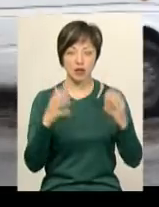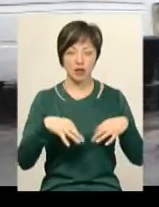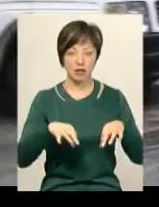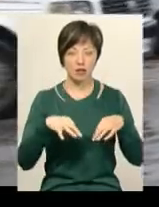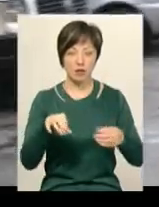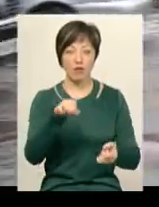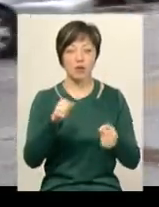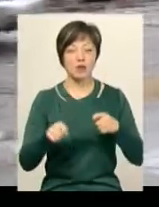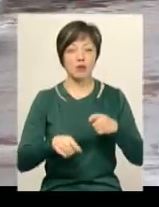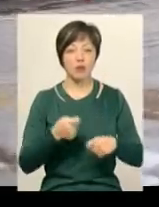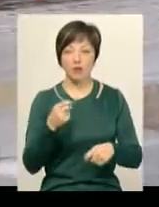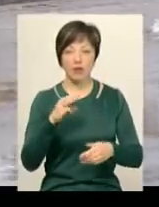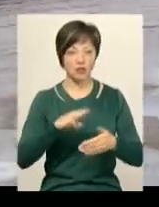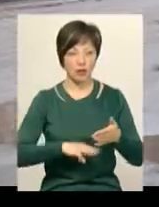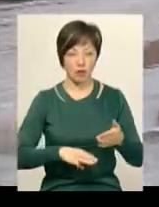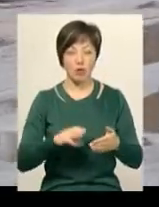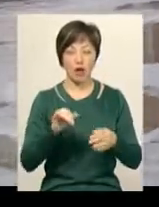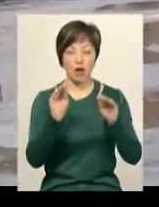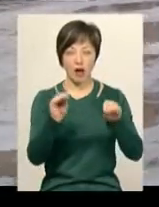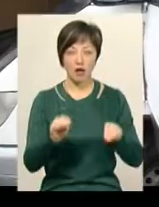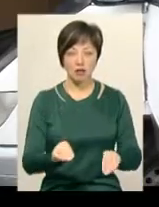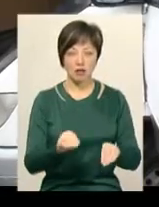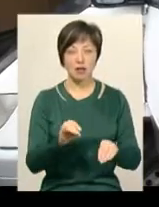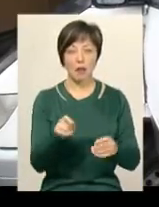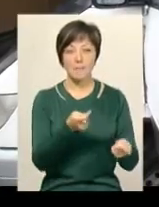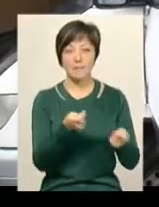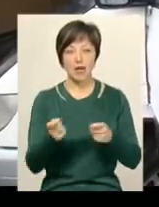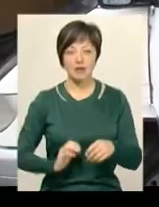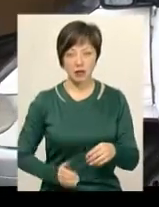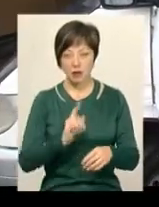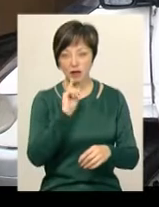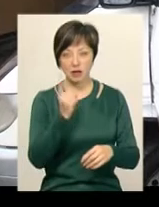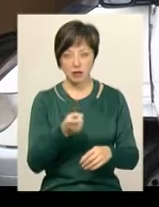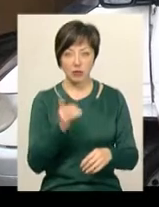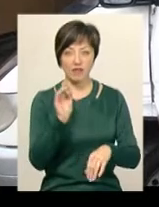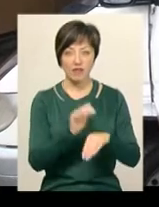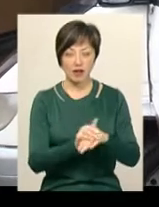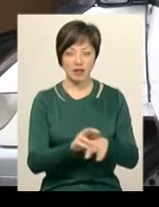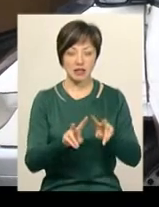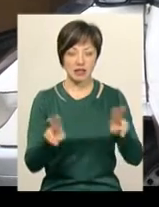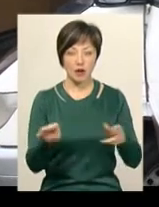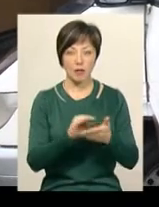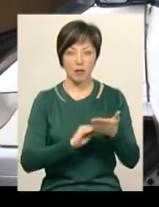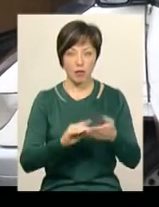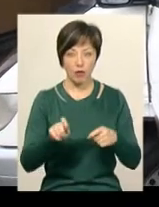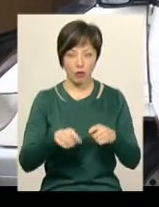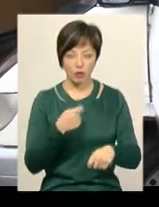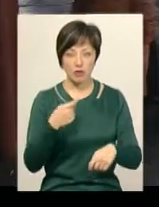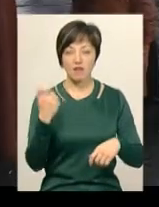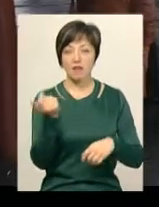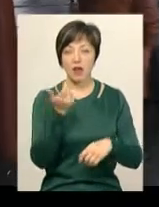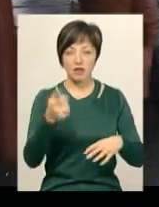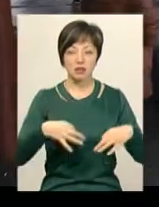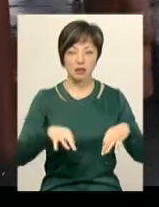водіїв за порушення не штрафують. Акт складається на перевізника, і якщо впродовж року буде виявлено те саме порушення, власник транспортного